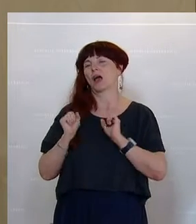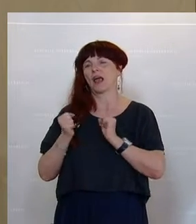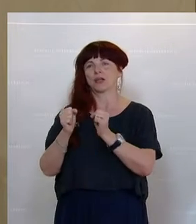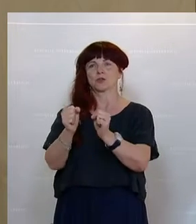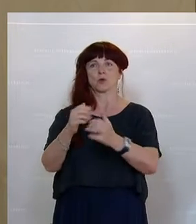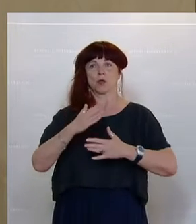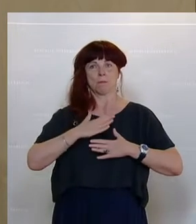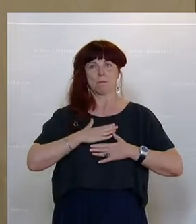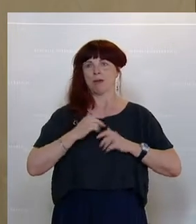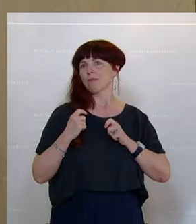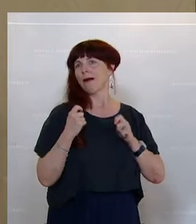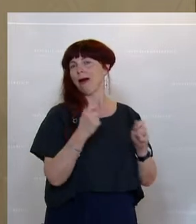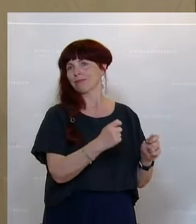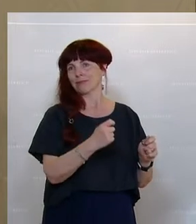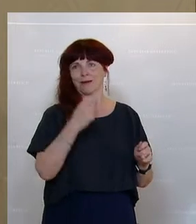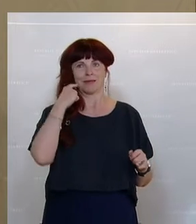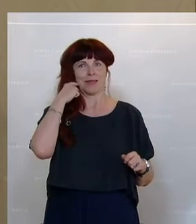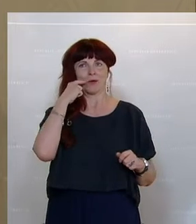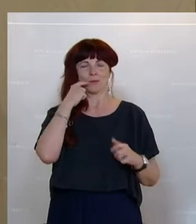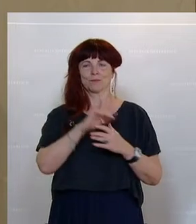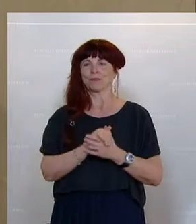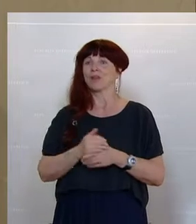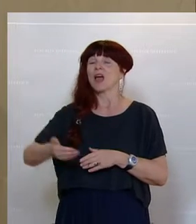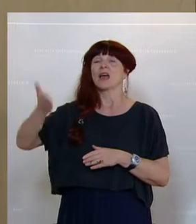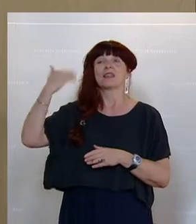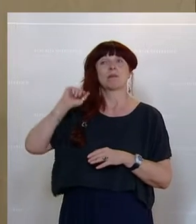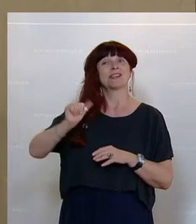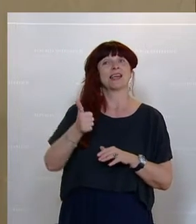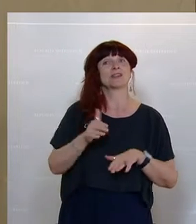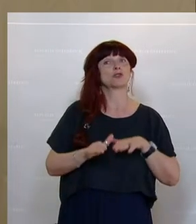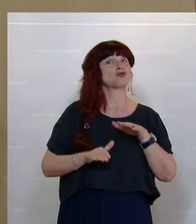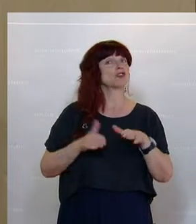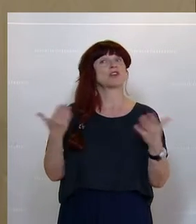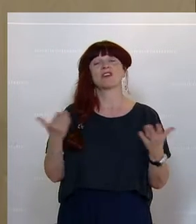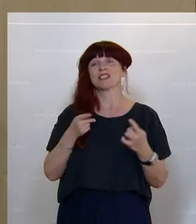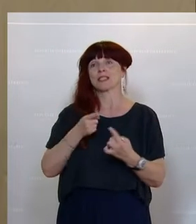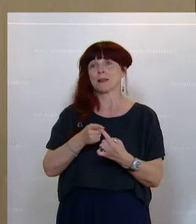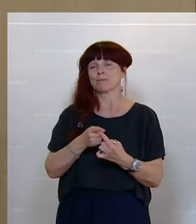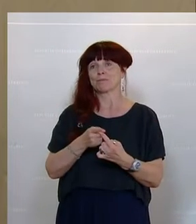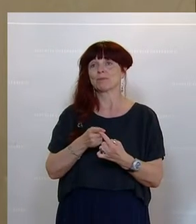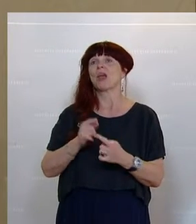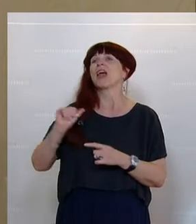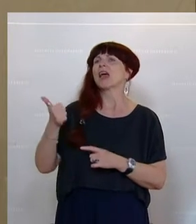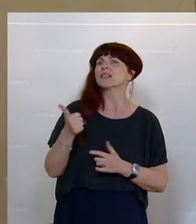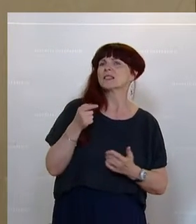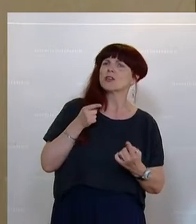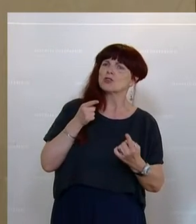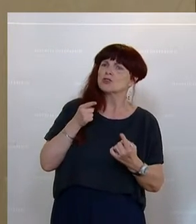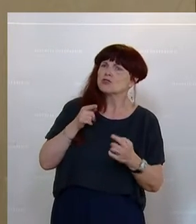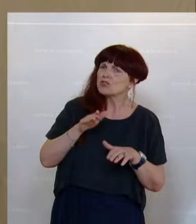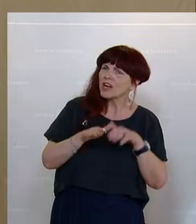unseren Antrag als NEOS. Um was ging es uns denn im ersten Schritt? Im ersten Schritt ging es darum, dass der